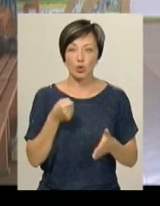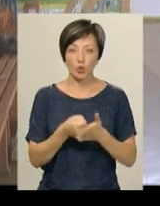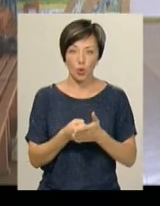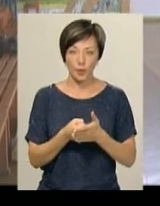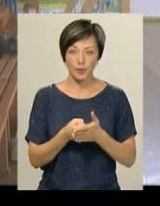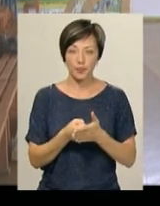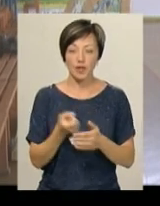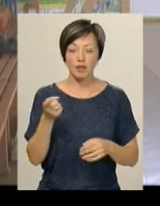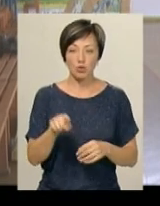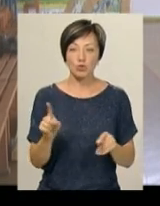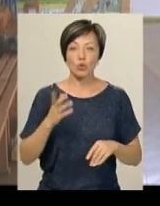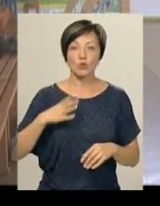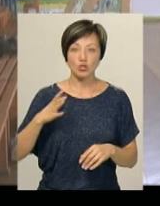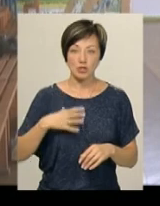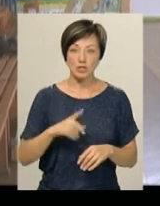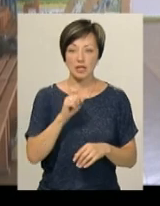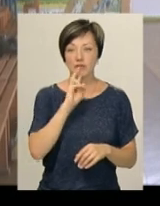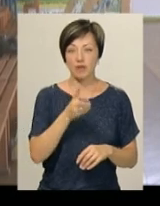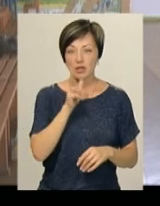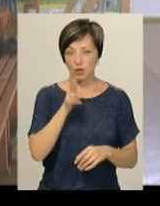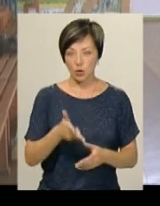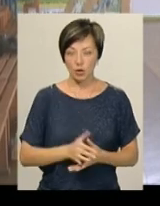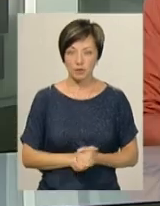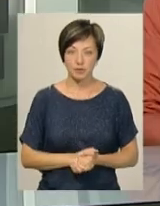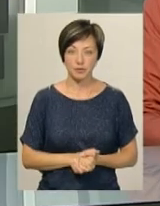того, що їх очікує за 2-3 роки.